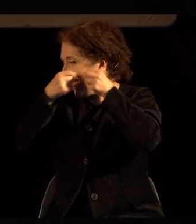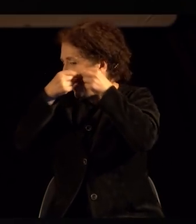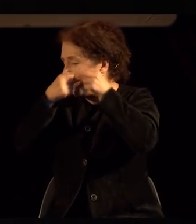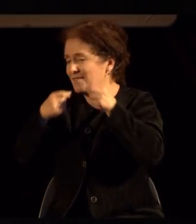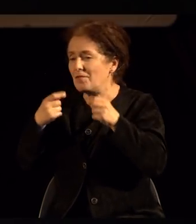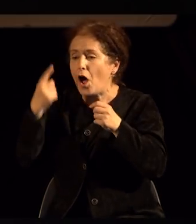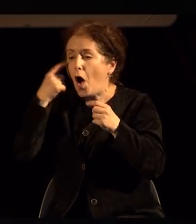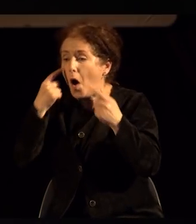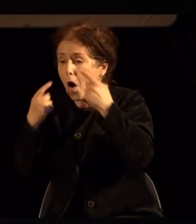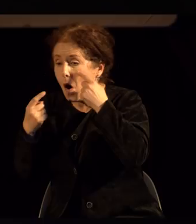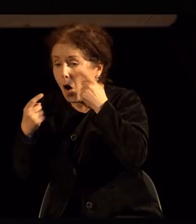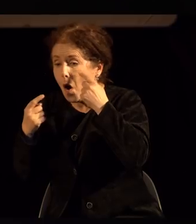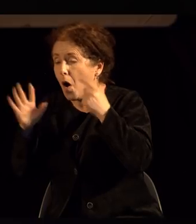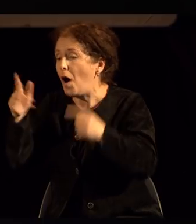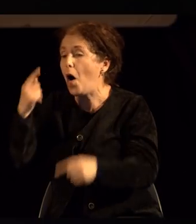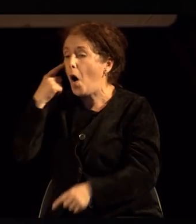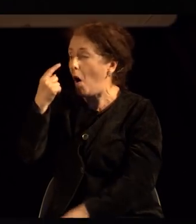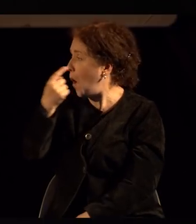очи дали ми се убави или не